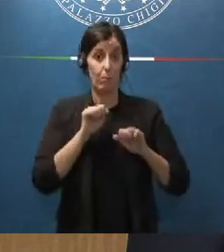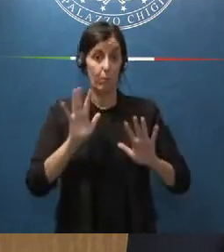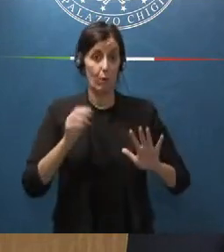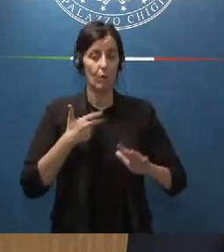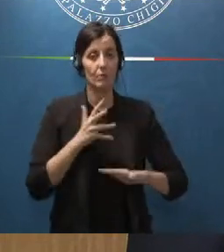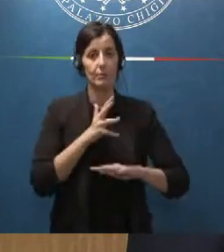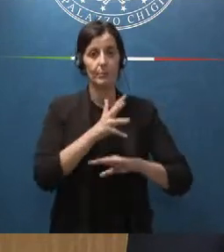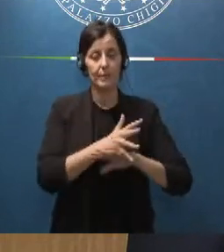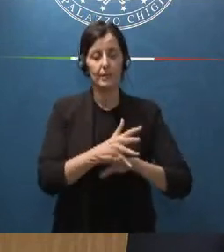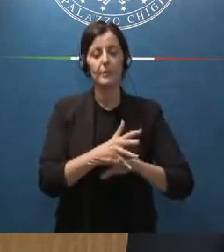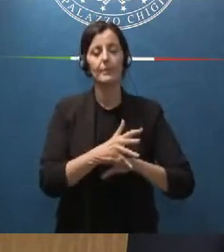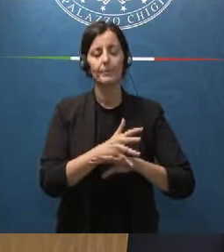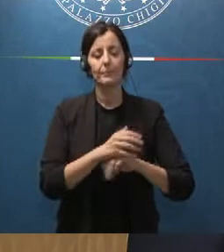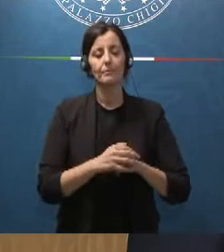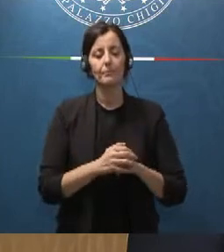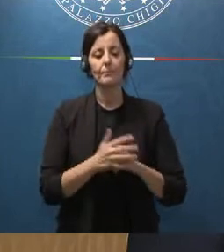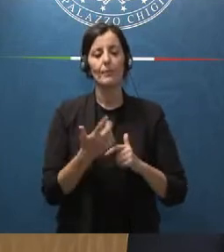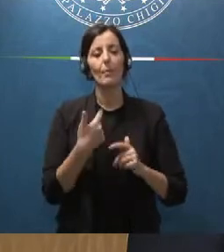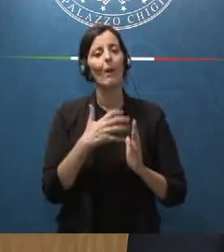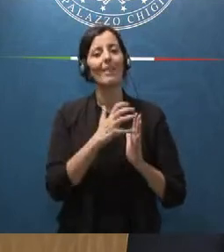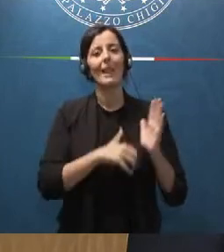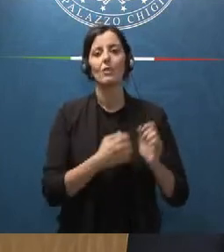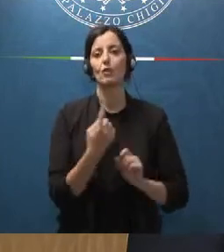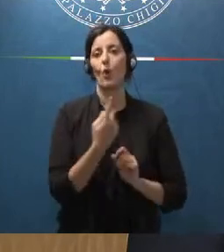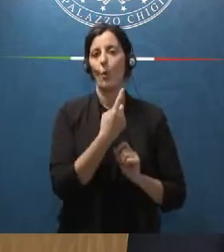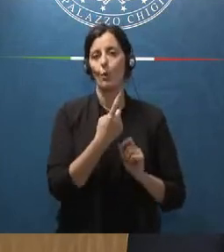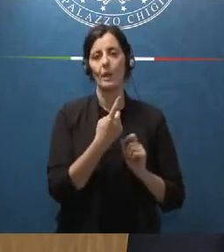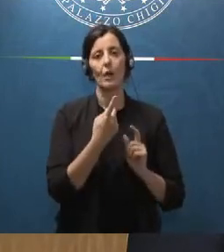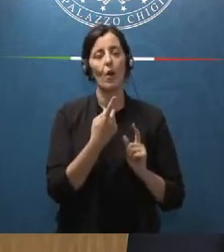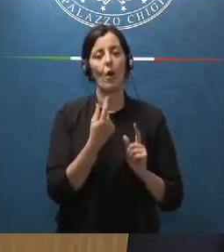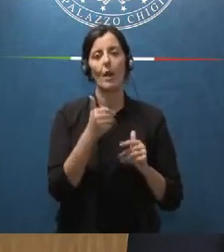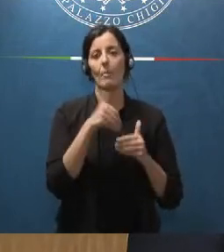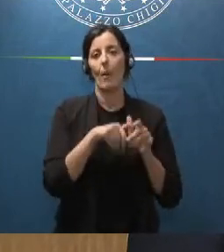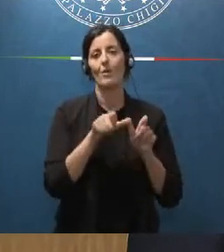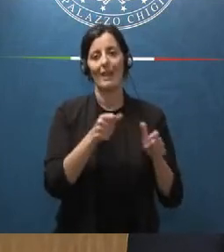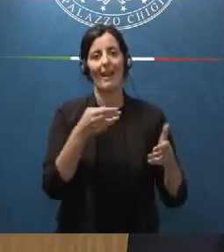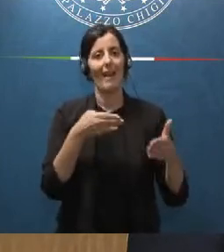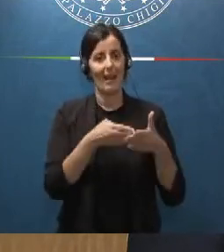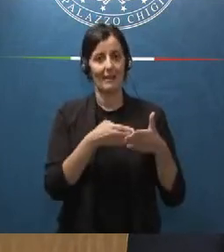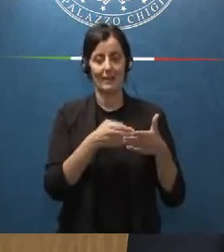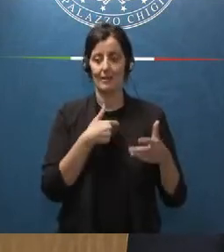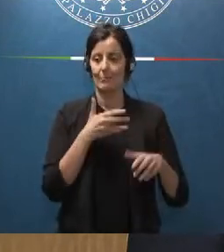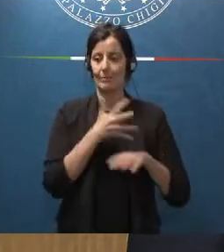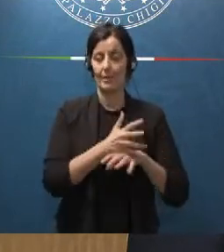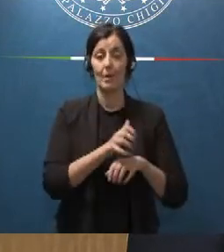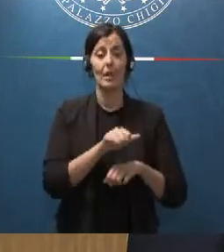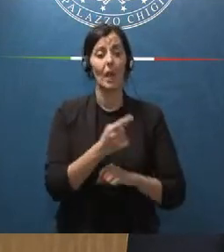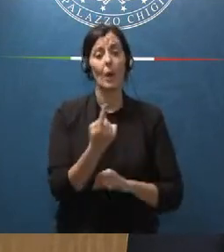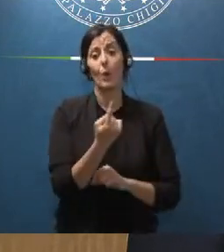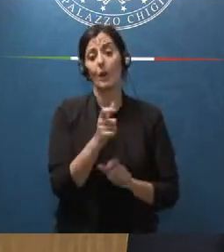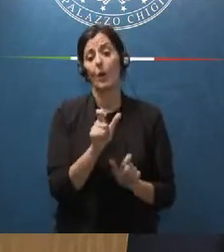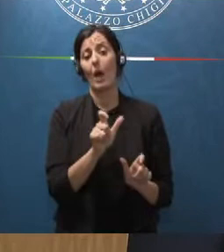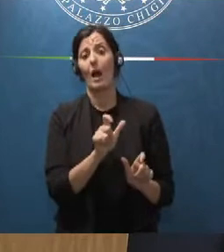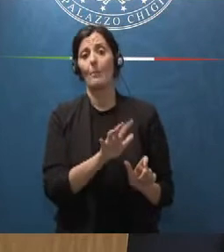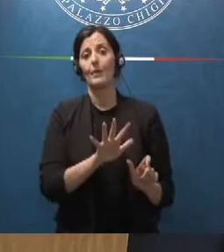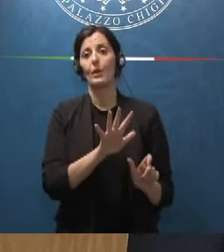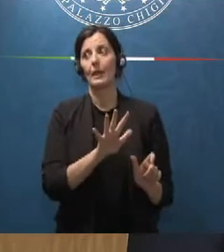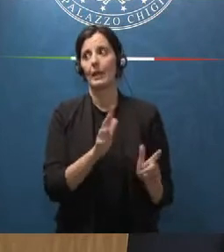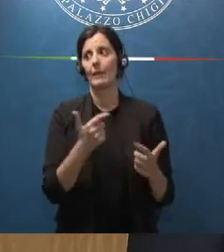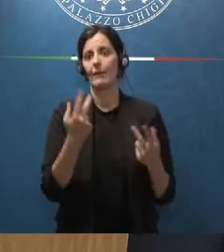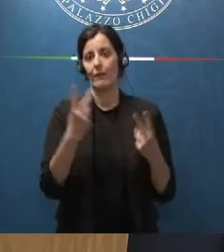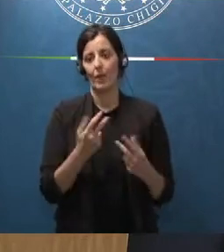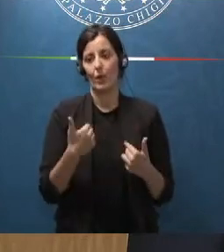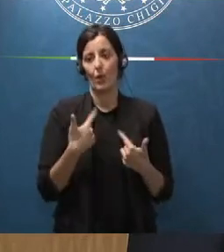intervenendo soltanto sul testo unico delle imposte sui redditi perché è l'unico ambito che prevede una nostra